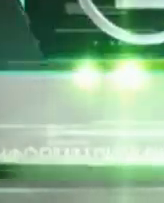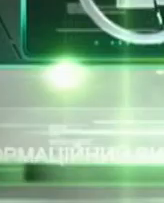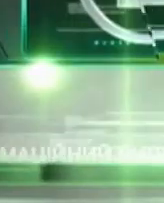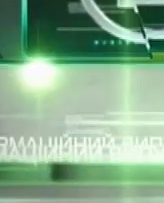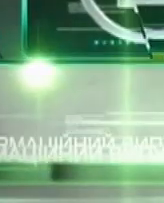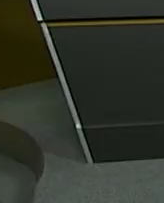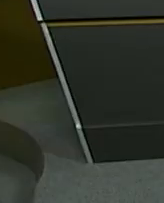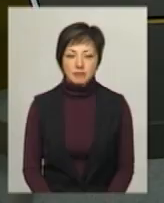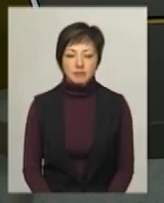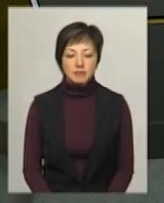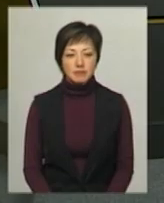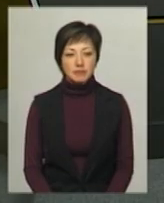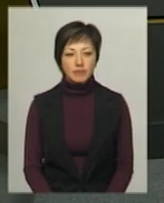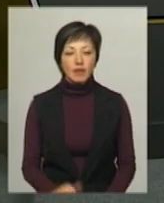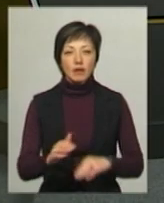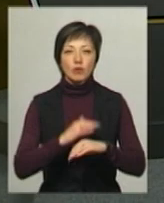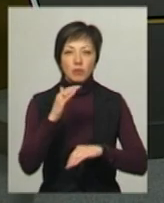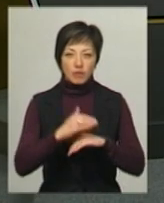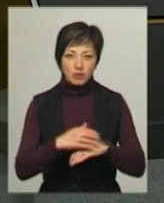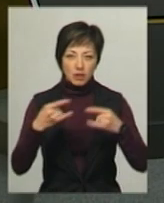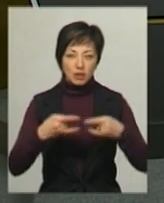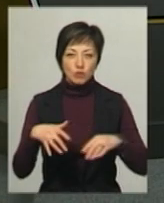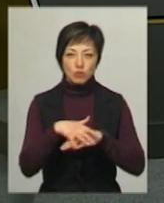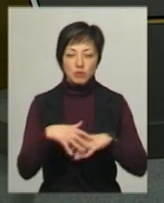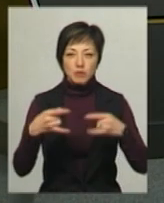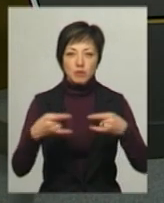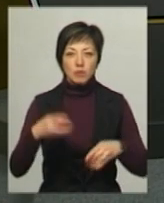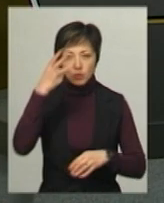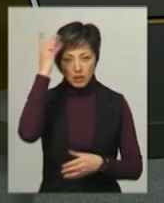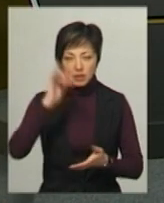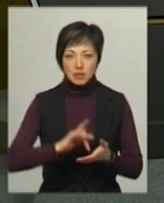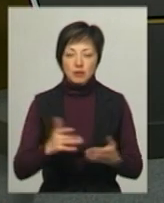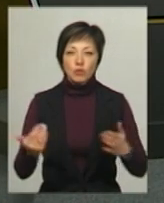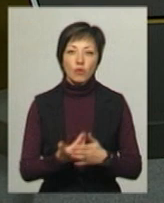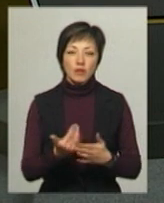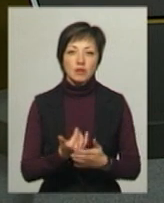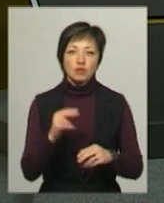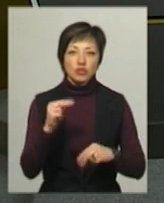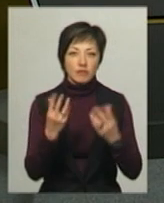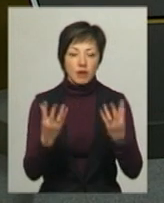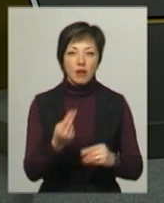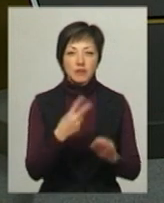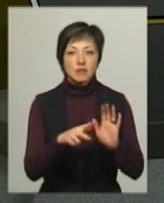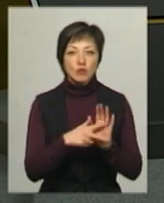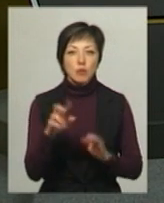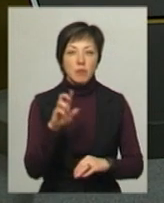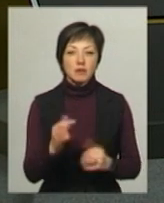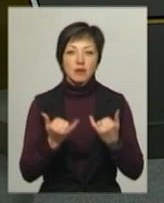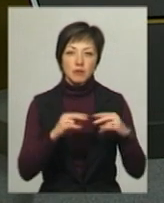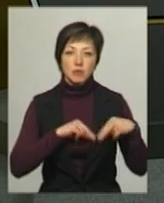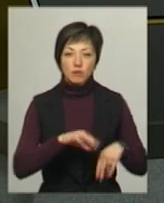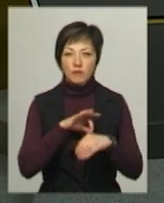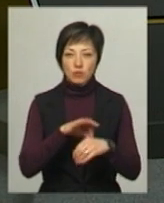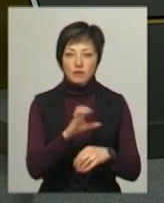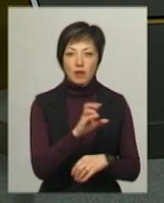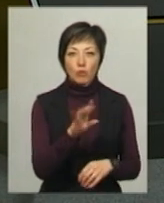Музика Доброго вечора на каналі Суспільного мовника Поділяцентр. Випуск новин четверга, 28 березня. В студії ведуча